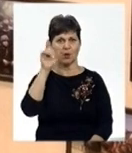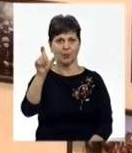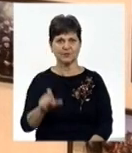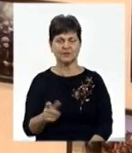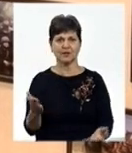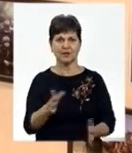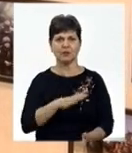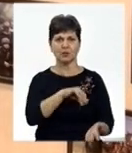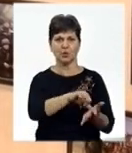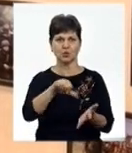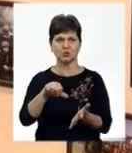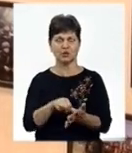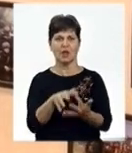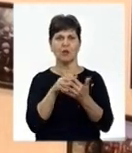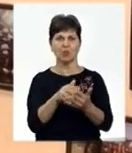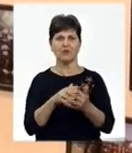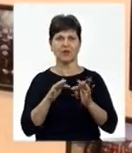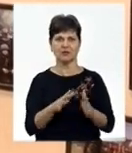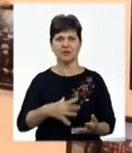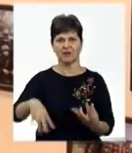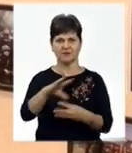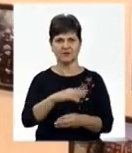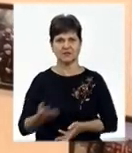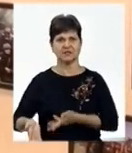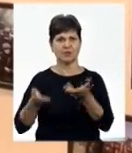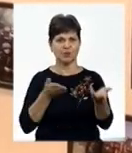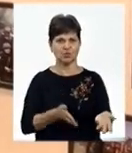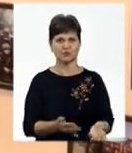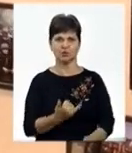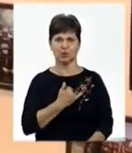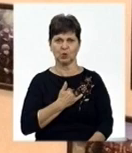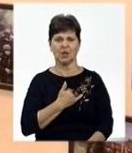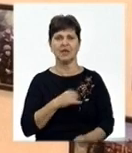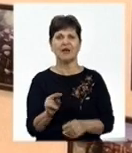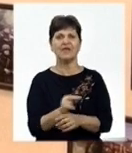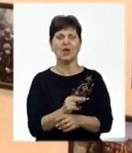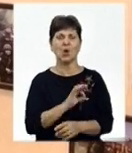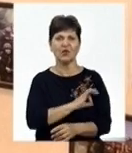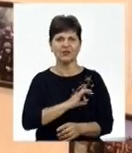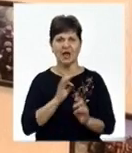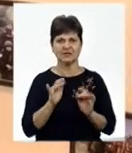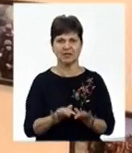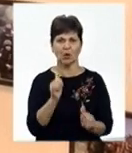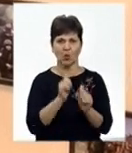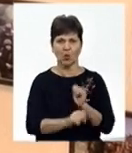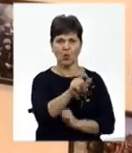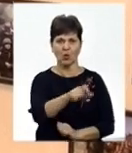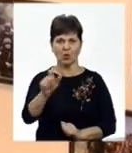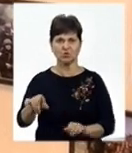були учасниками бойових дій, ми їх запрошували до нас на виховні заході. І кожен з них